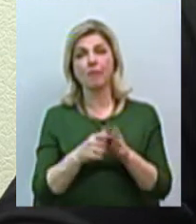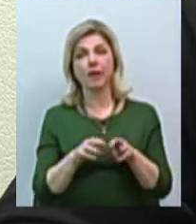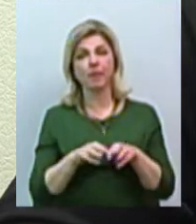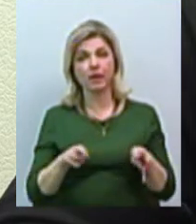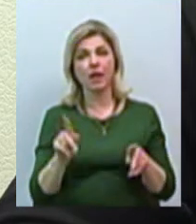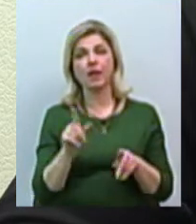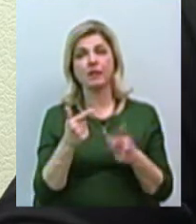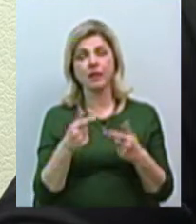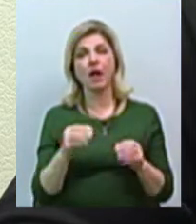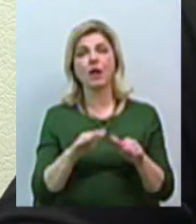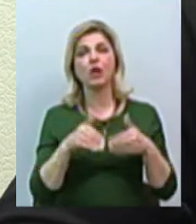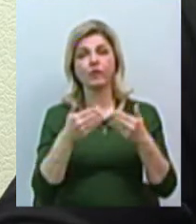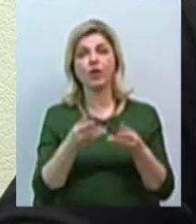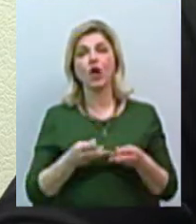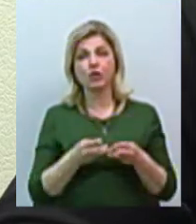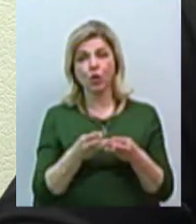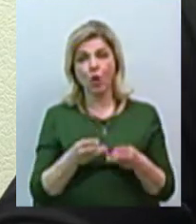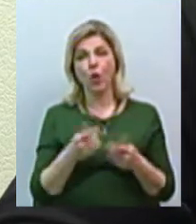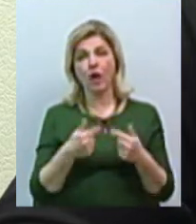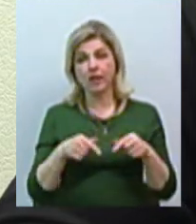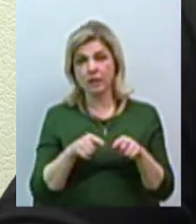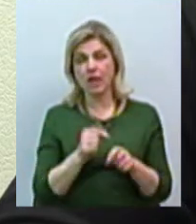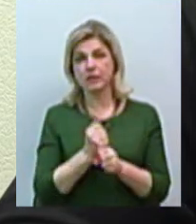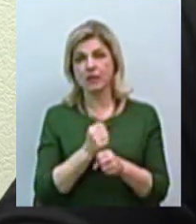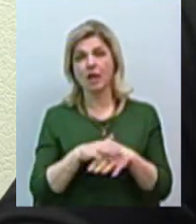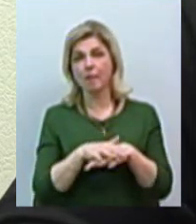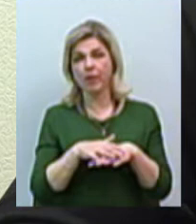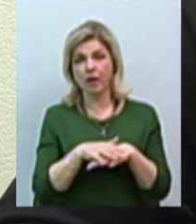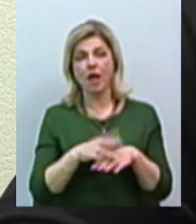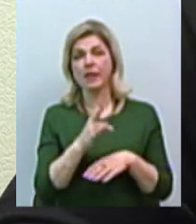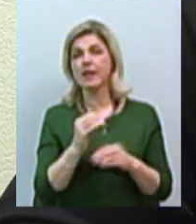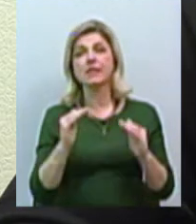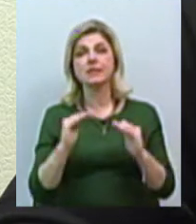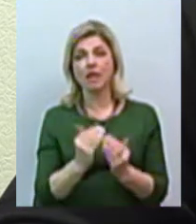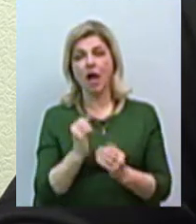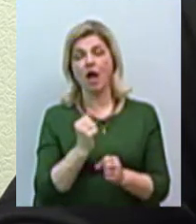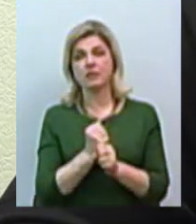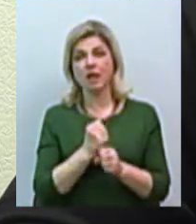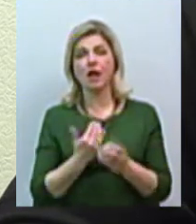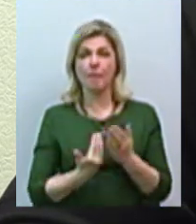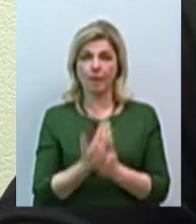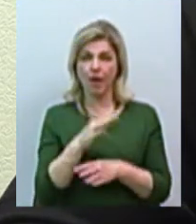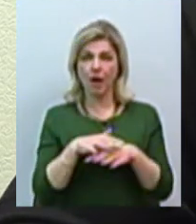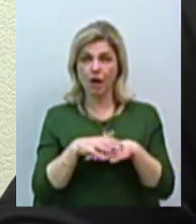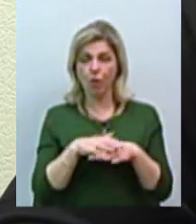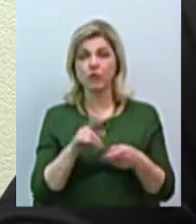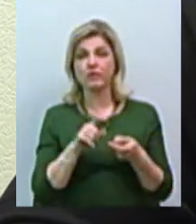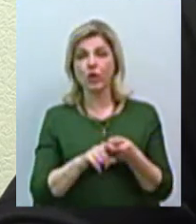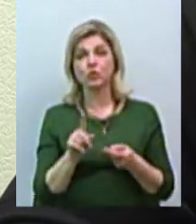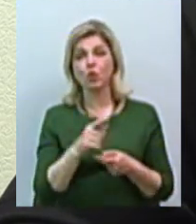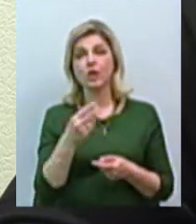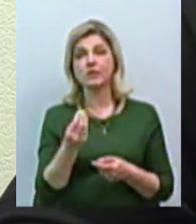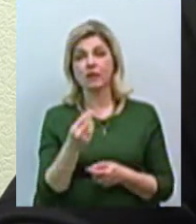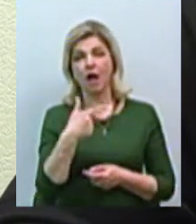теплопостачальним організаціям зробити перерахунок. Не знизити тариф, ще раз скажу, а зробити перерахунок. У зв'язку з тим, що ціна